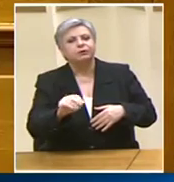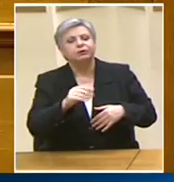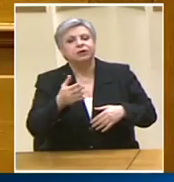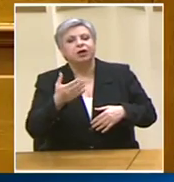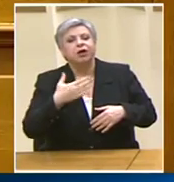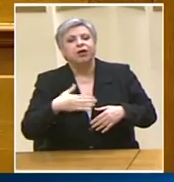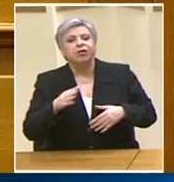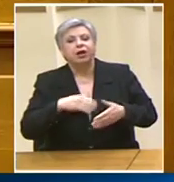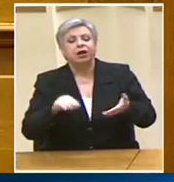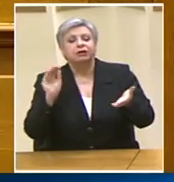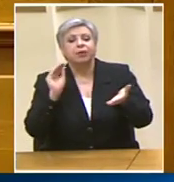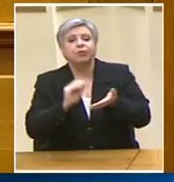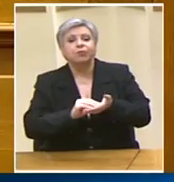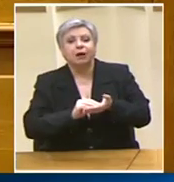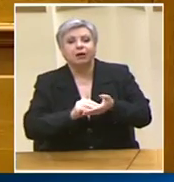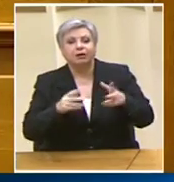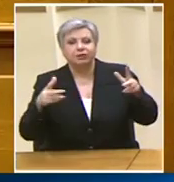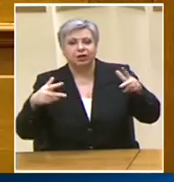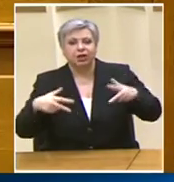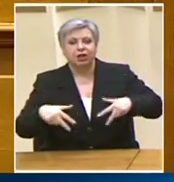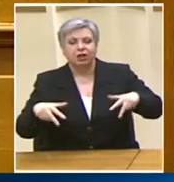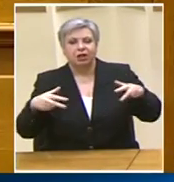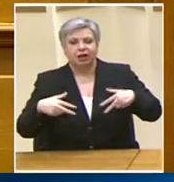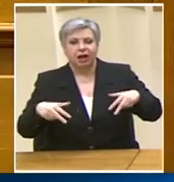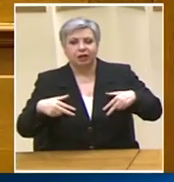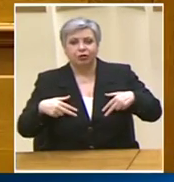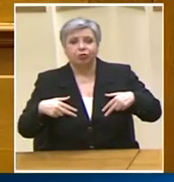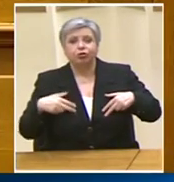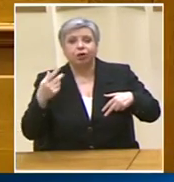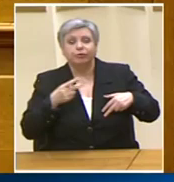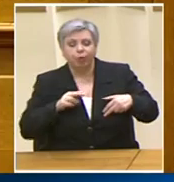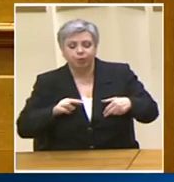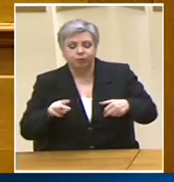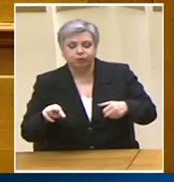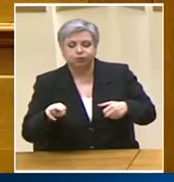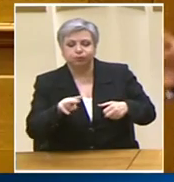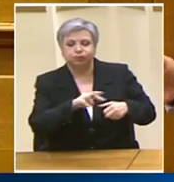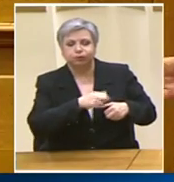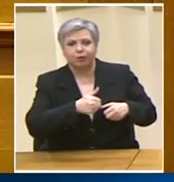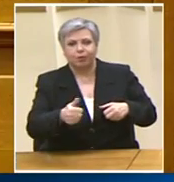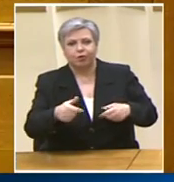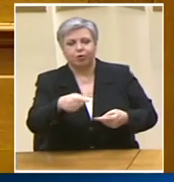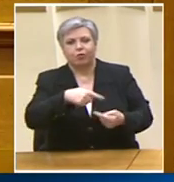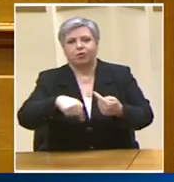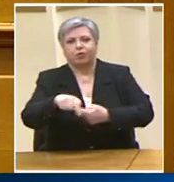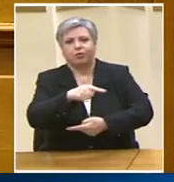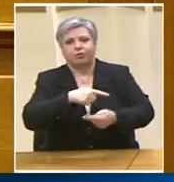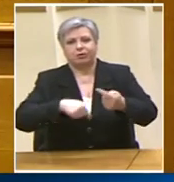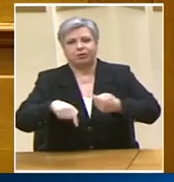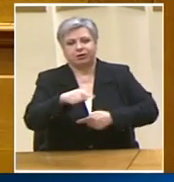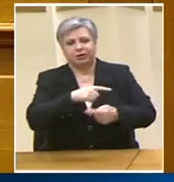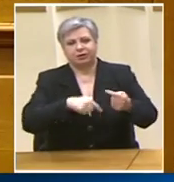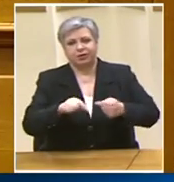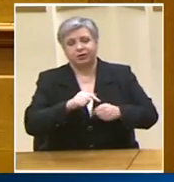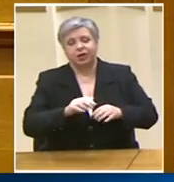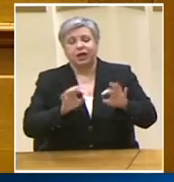ξαναστήσετε ένα βαθύ και ανεξέλεγκτο κομματικό κράτος και ακόμα πιο εμφανής είναι η πρόθεση του